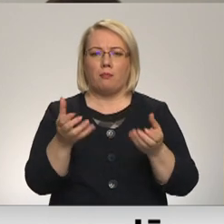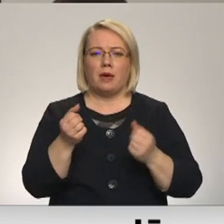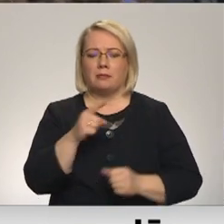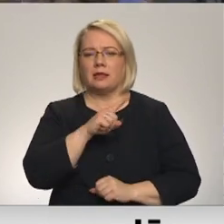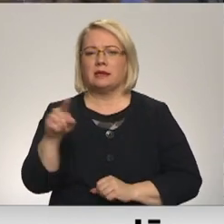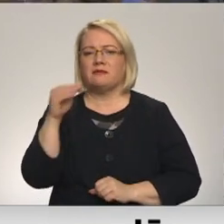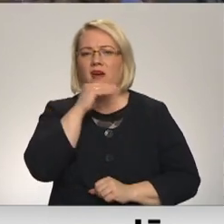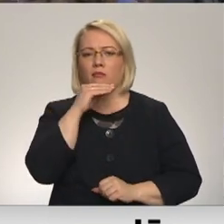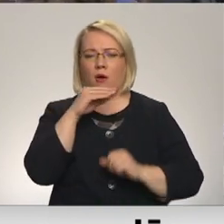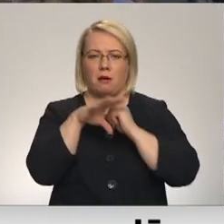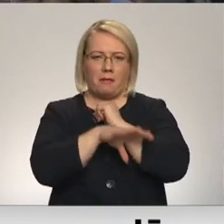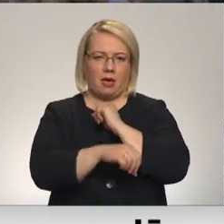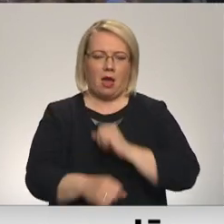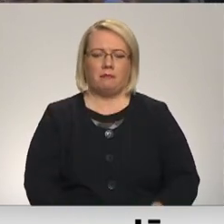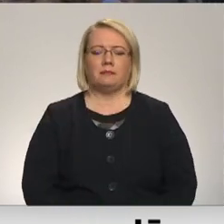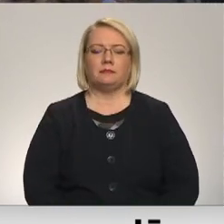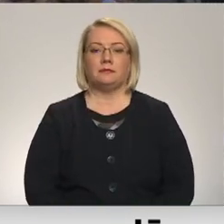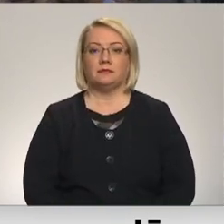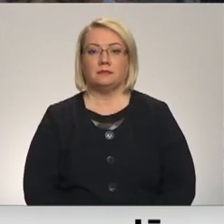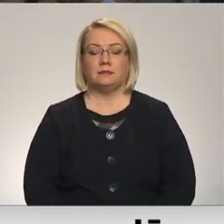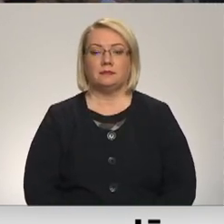februāra beigā. Ramon Zariņāvis, Cāzars Vidzemes televīzija.